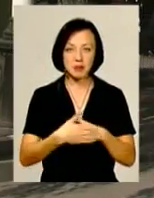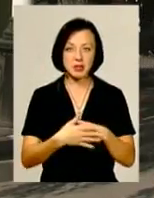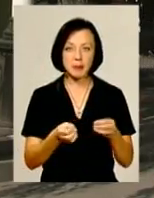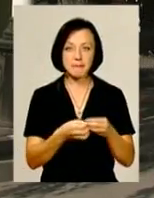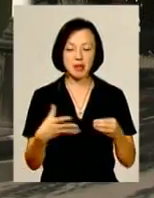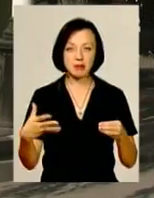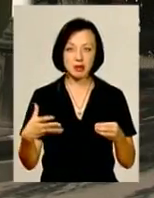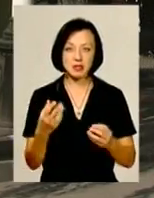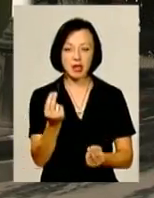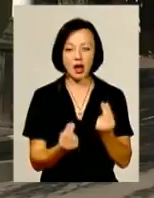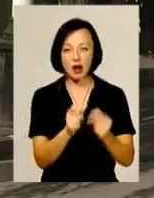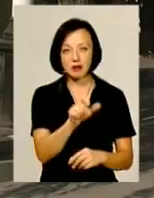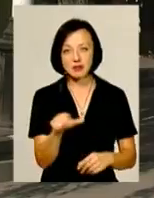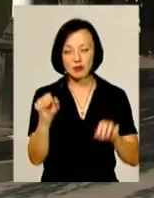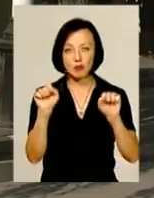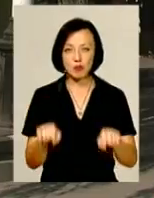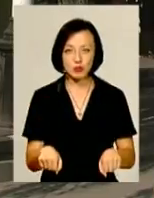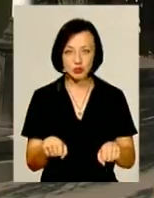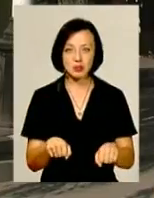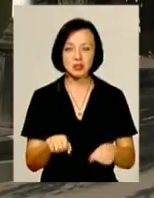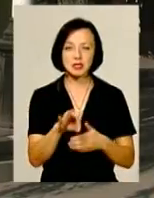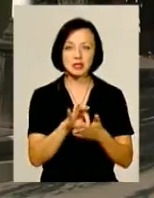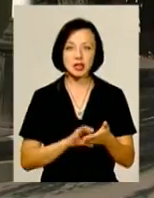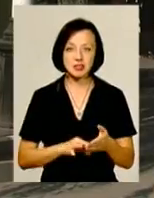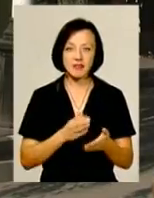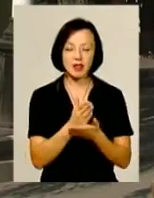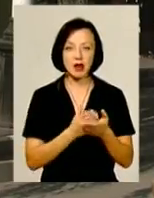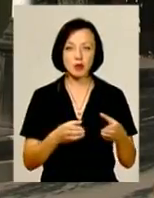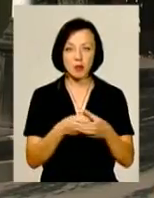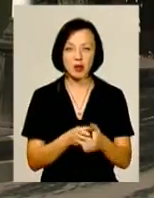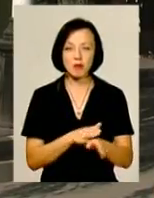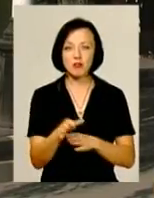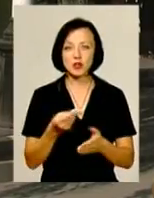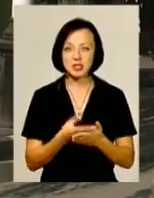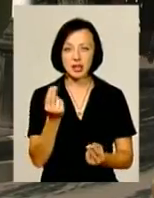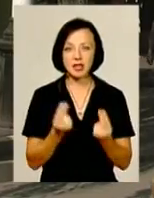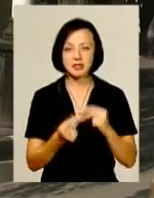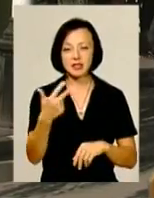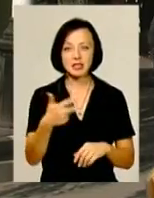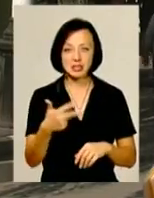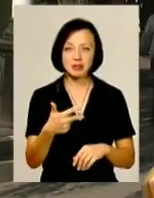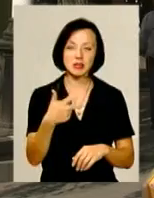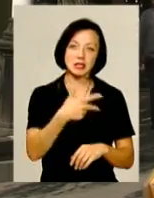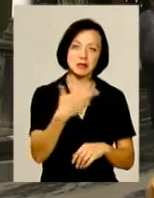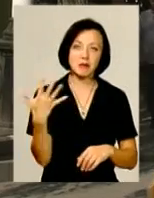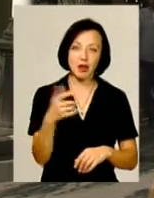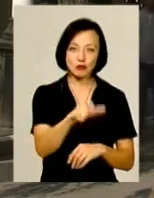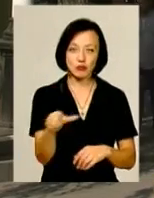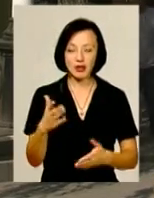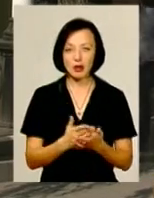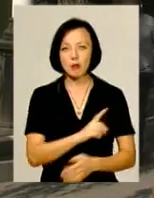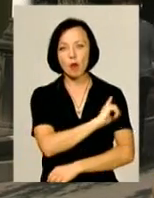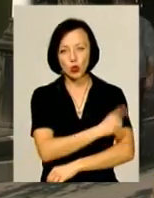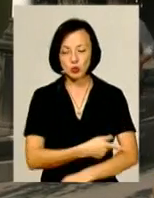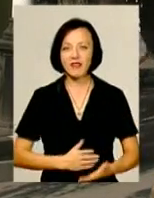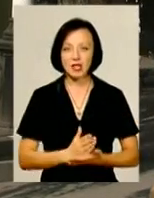15 гравців, які можуть грати за ветеранську команду. У нас є вже повноцінна, гравців на 30, можна і 35. Є потужна